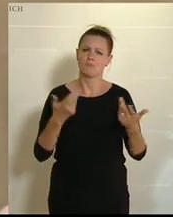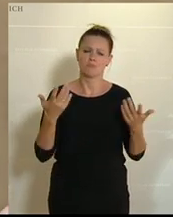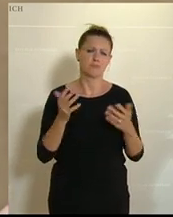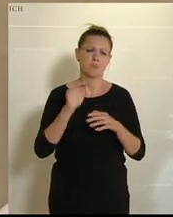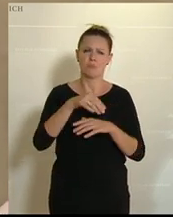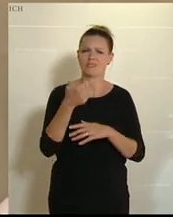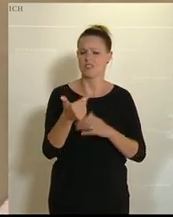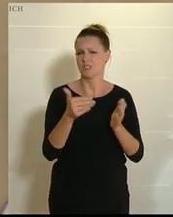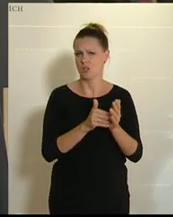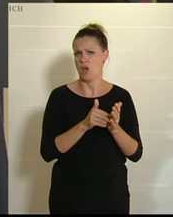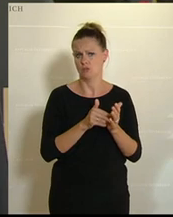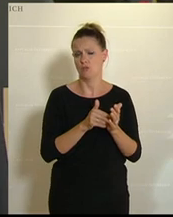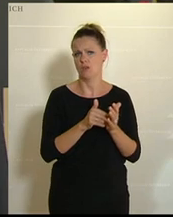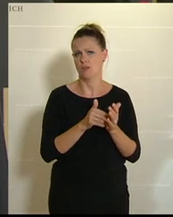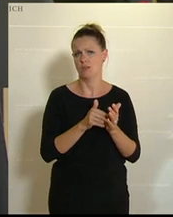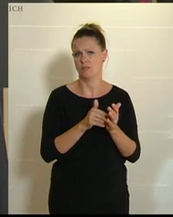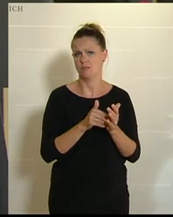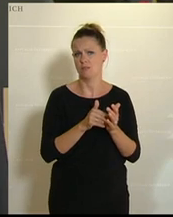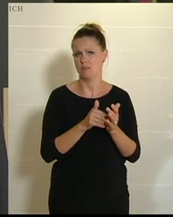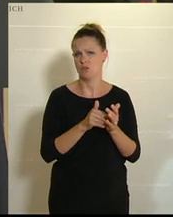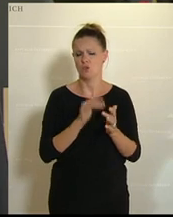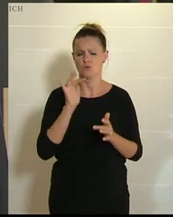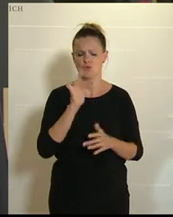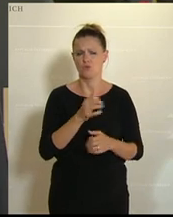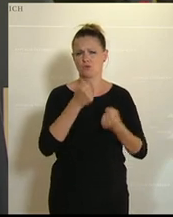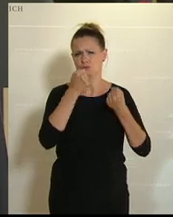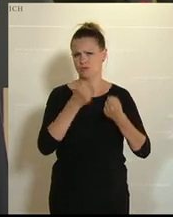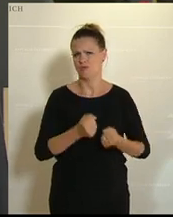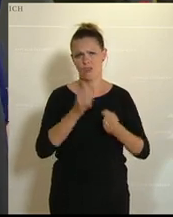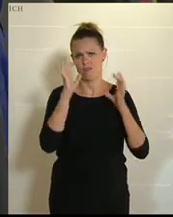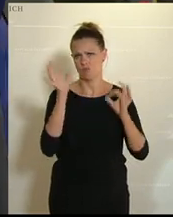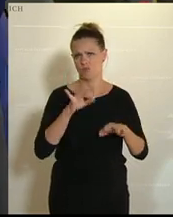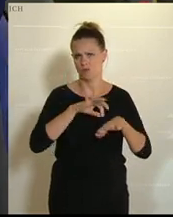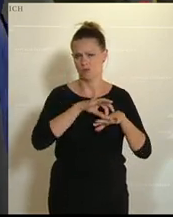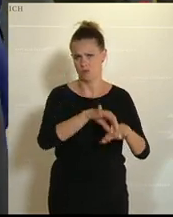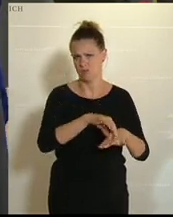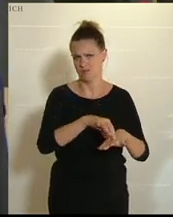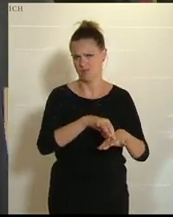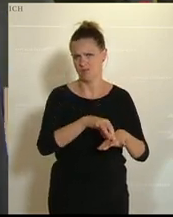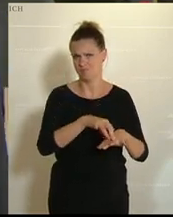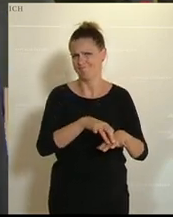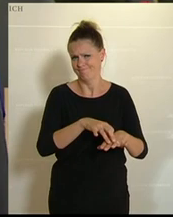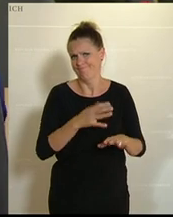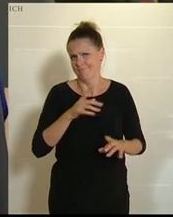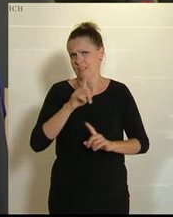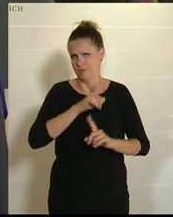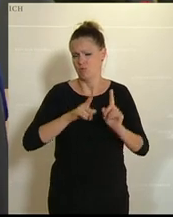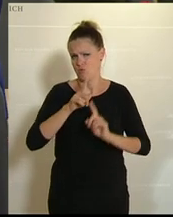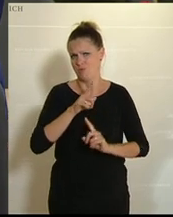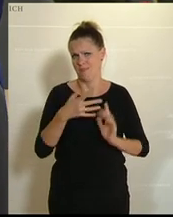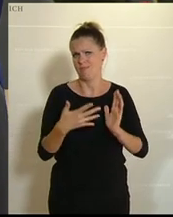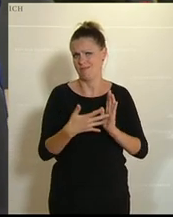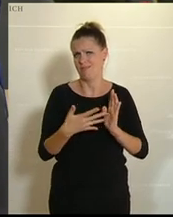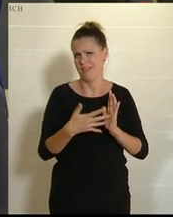.000 von ihnen wurden schwere Versuche durchgeführt, also solche, wo davon auszugehen ist, dass der